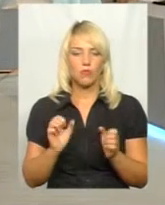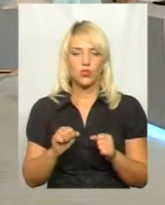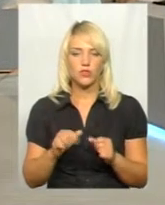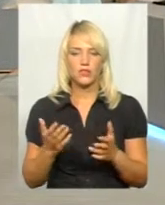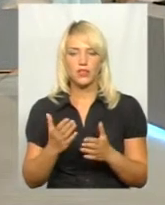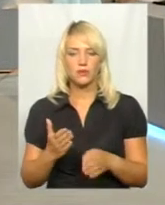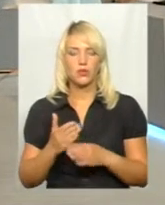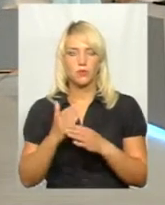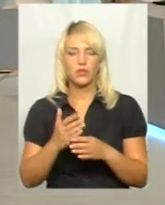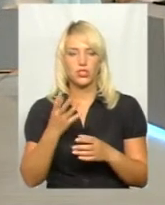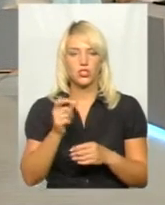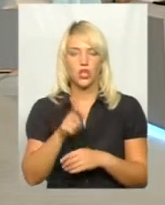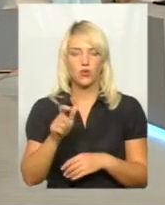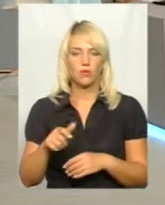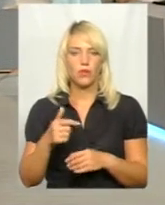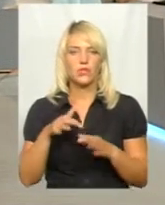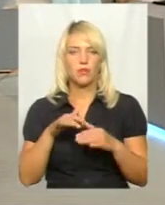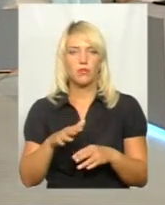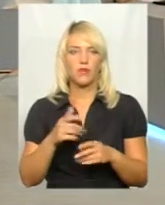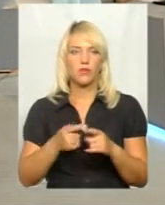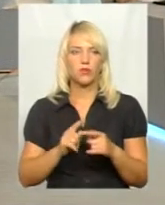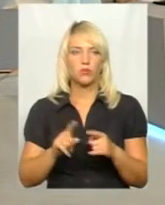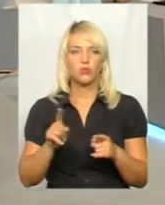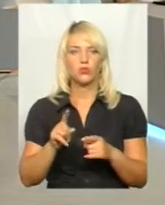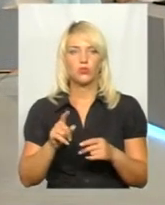ще людьми, тому що він каже справа в тому, що не тільки вдвох.